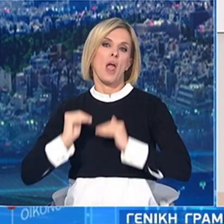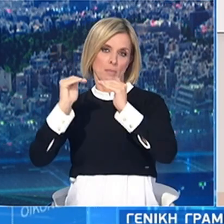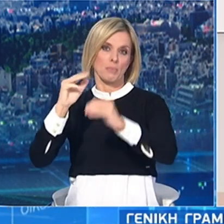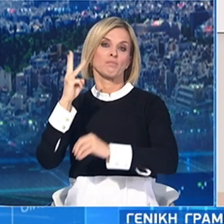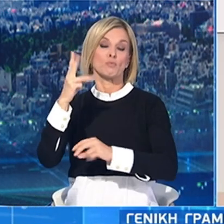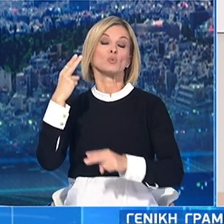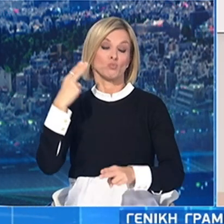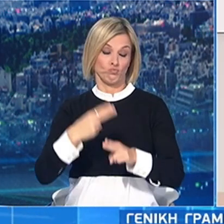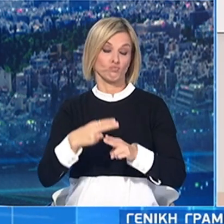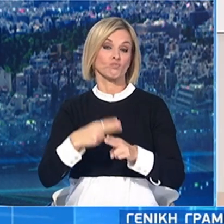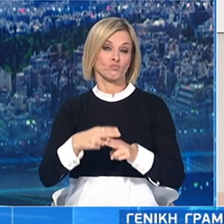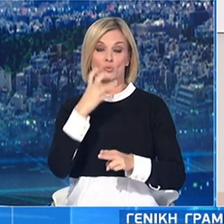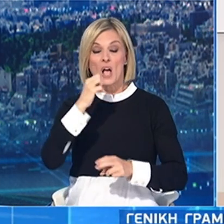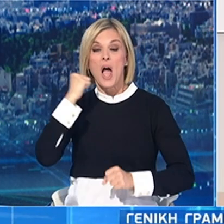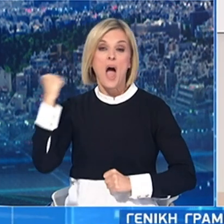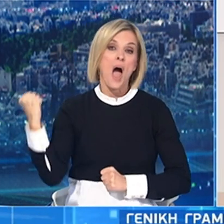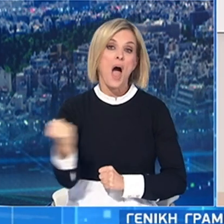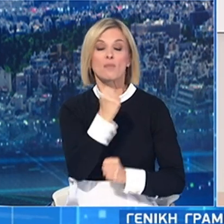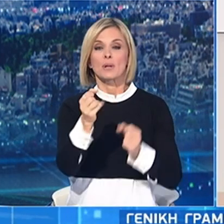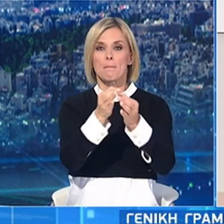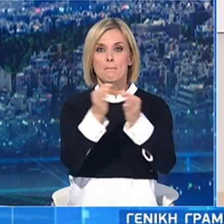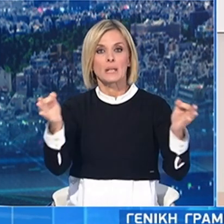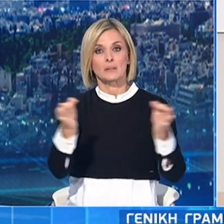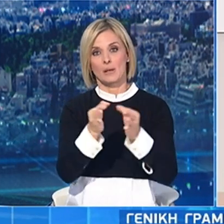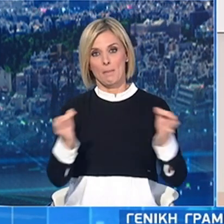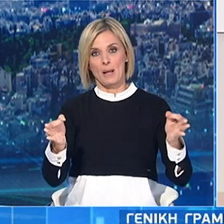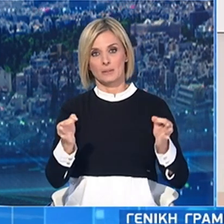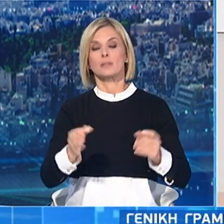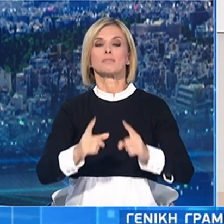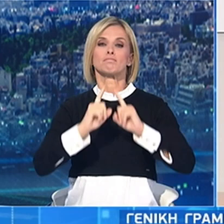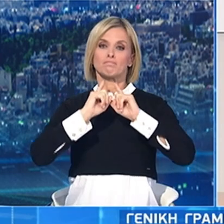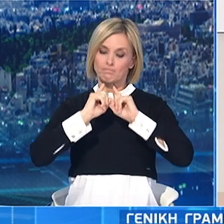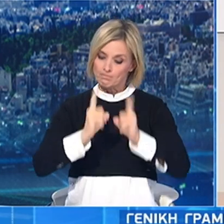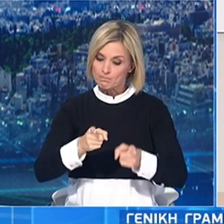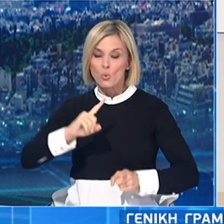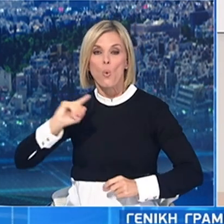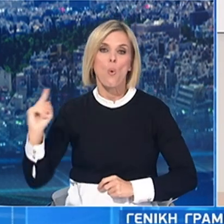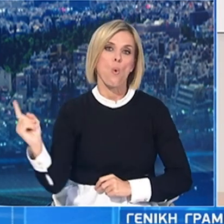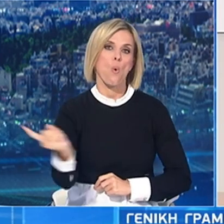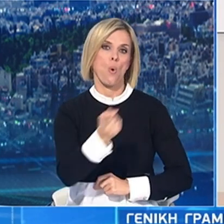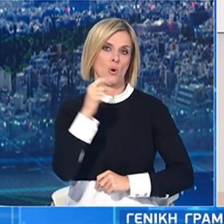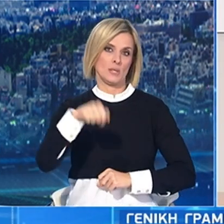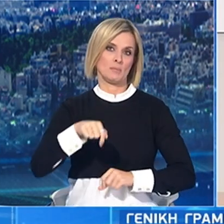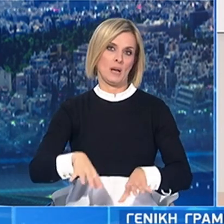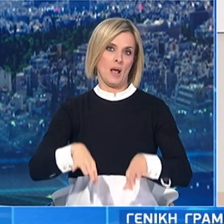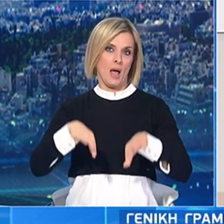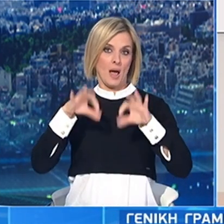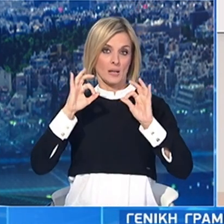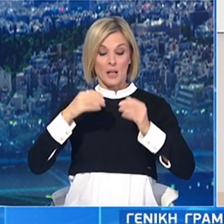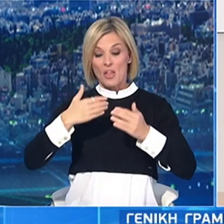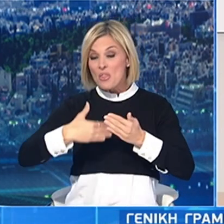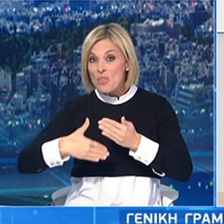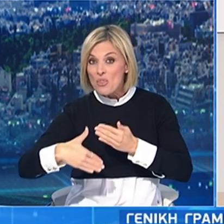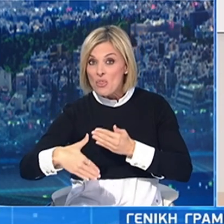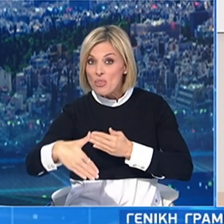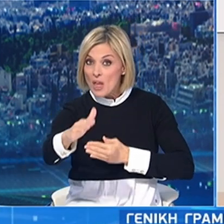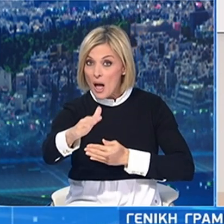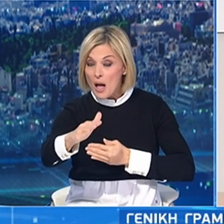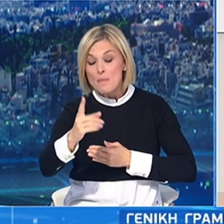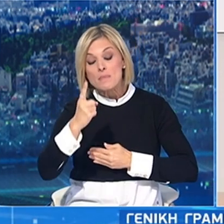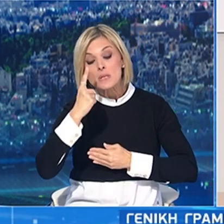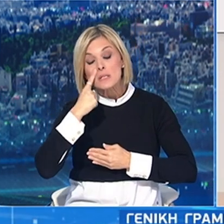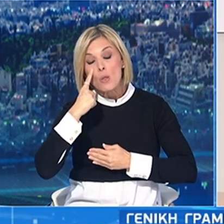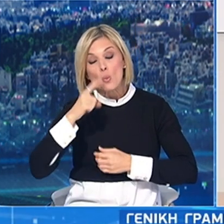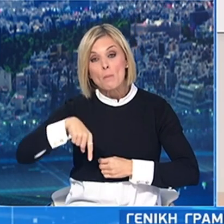είναι κρίσιμη και η αυστηρή εφαρμογή των μέτρων επιβάλλεται από τις παρούσες συνθήκες. Τα επόμενα 24 ώρα, οι επόμενες